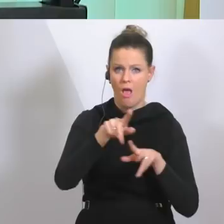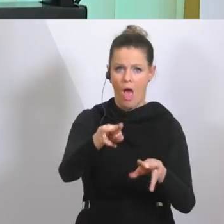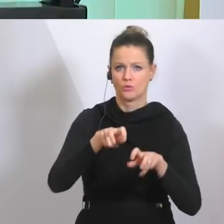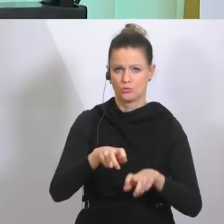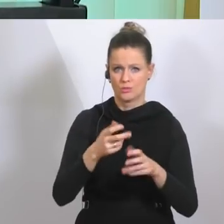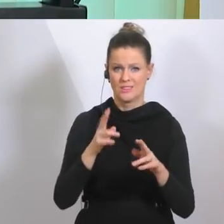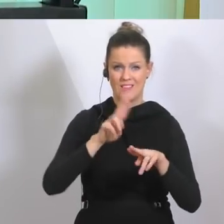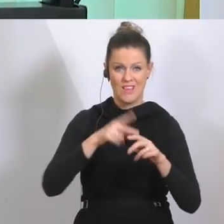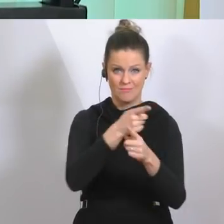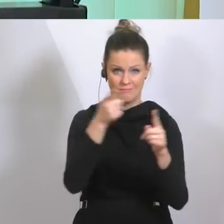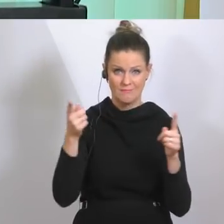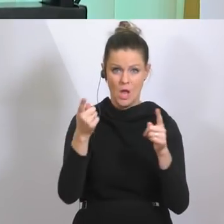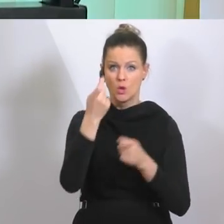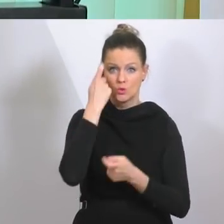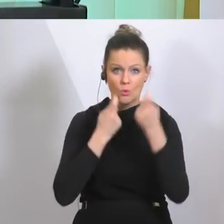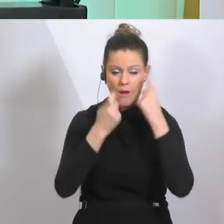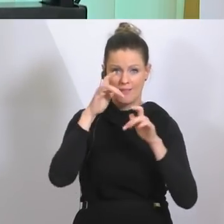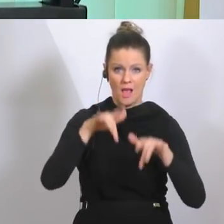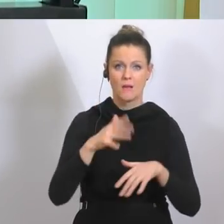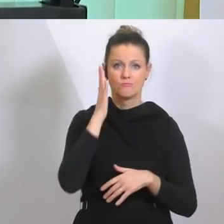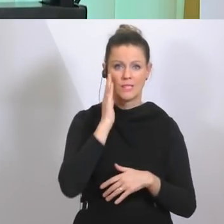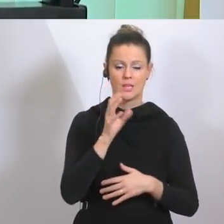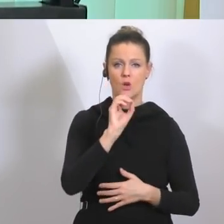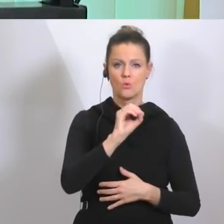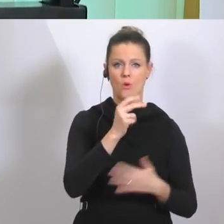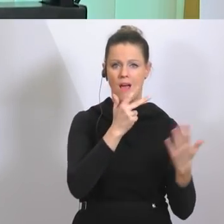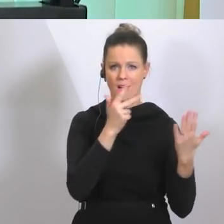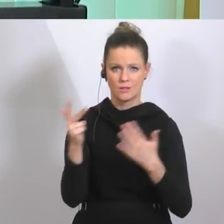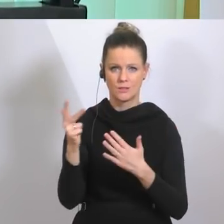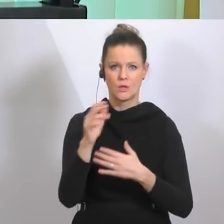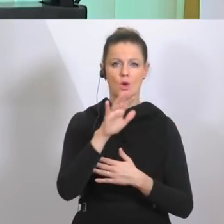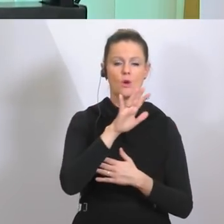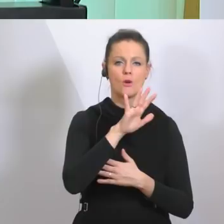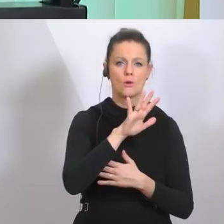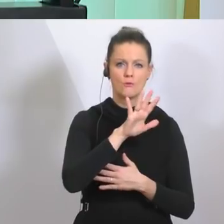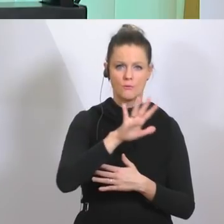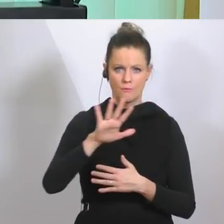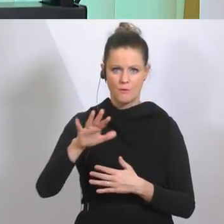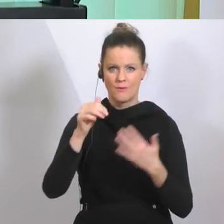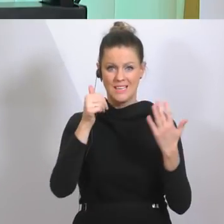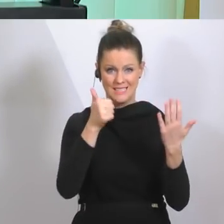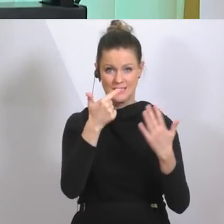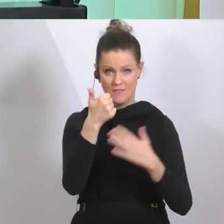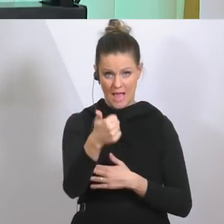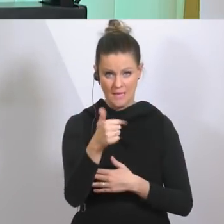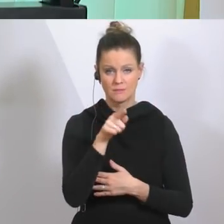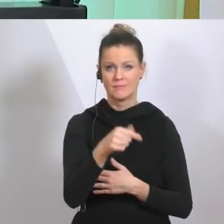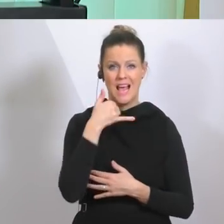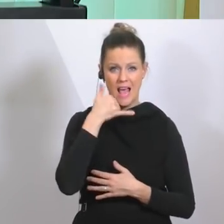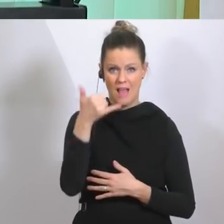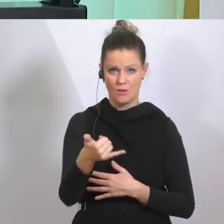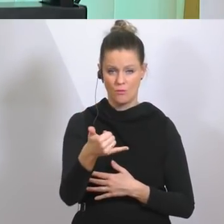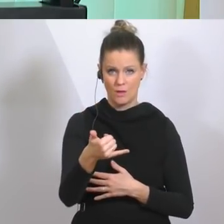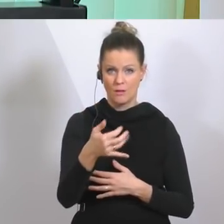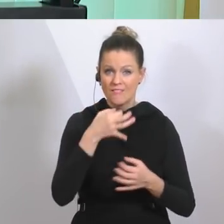wenn Sie Sorgen haben, wählen Sie 0800 555 621, holen Sie sich die Informationen, die Sie brauchen,